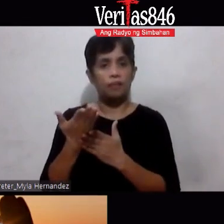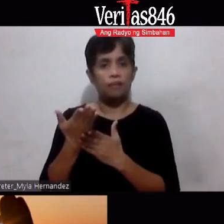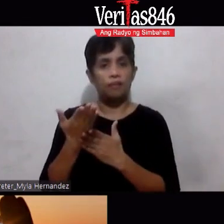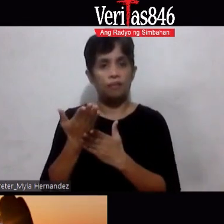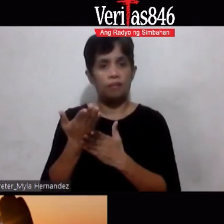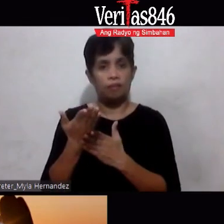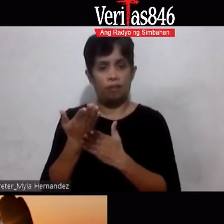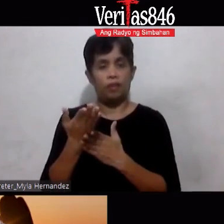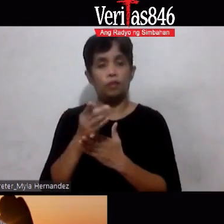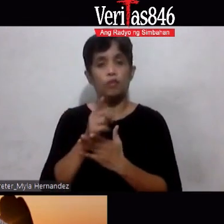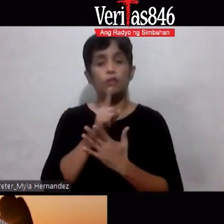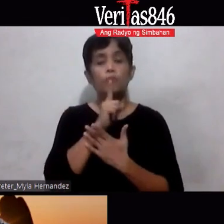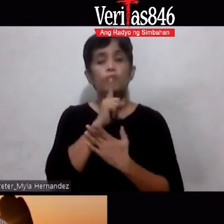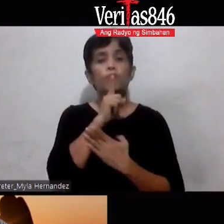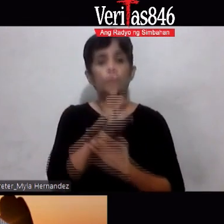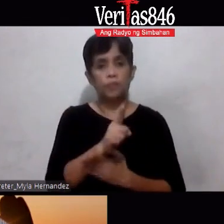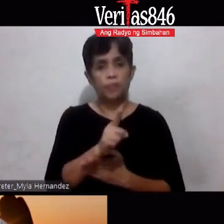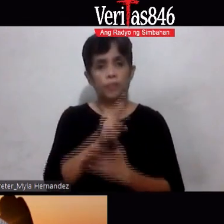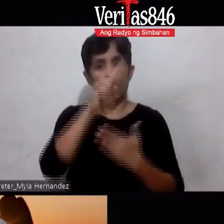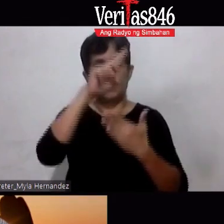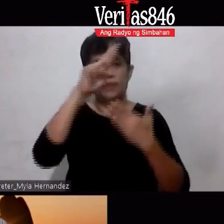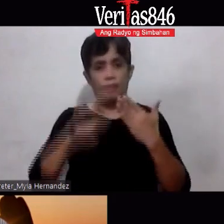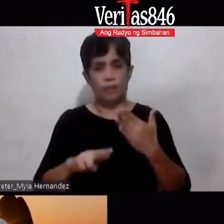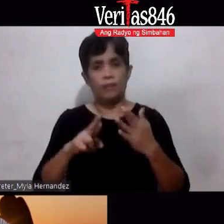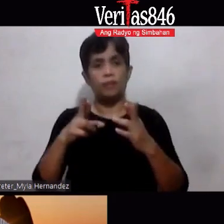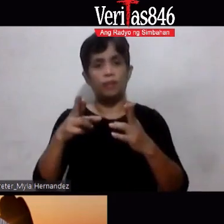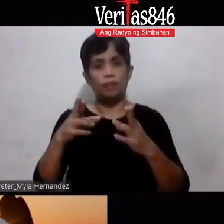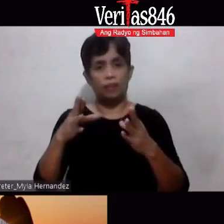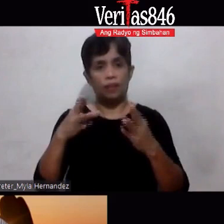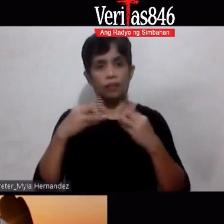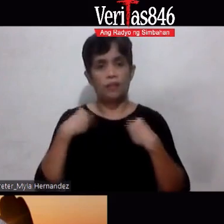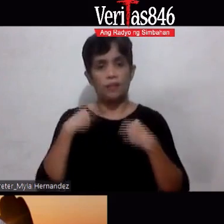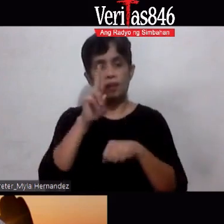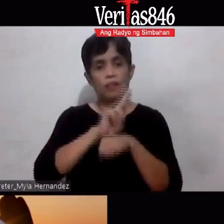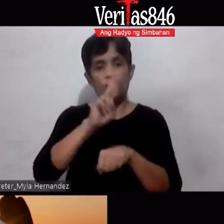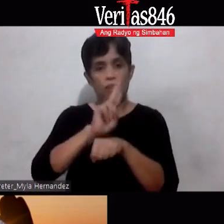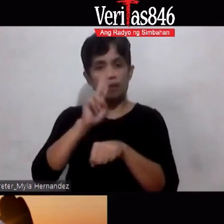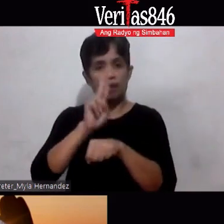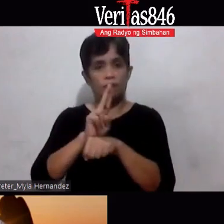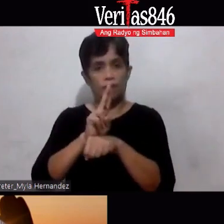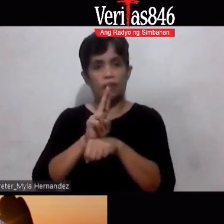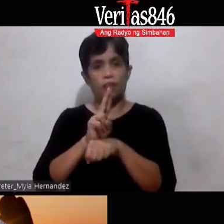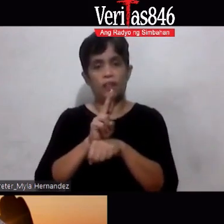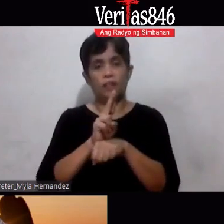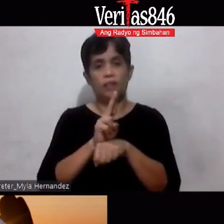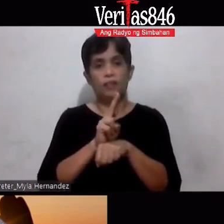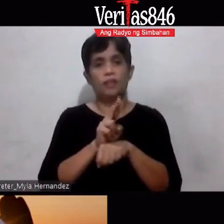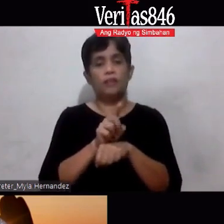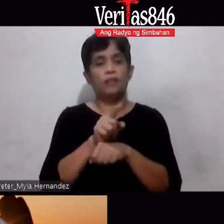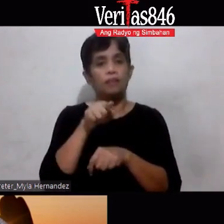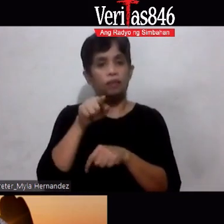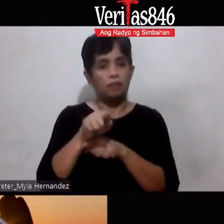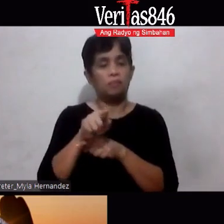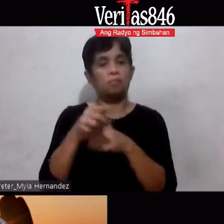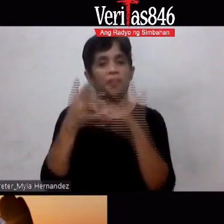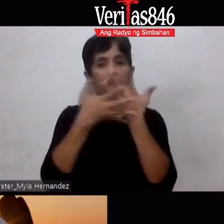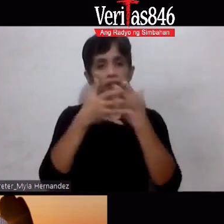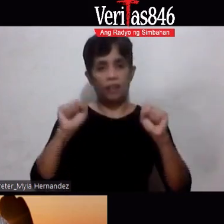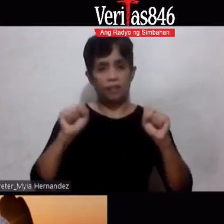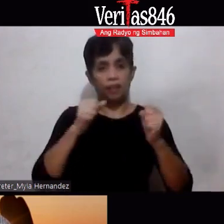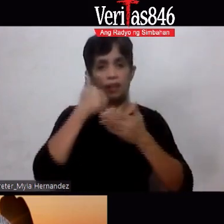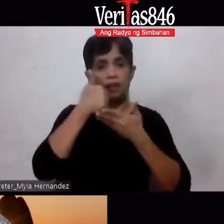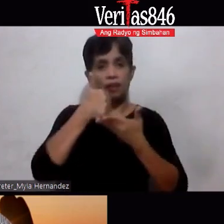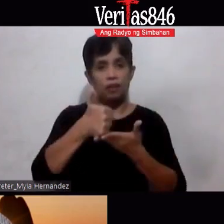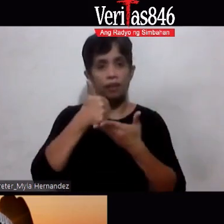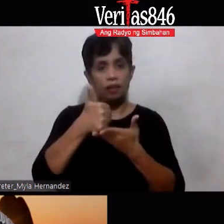Katiyakang Resulta Nakakamit Sa paggamit Ng mga halaman Na ito Alam natin Ito'y Ligtas Nakakatulong